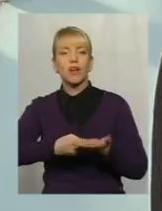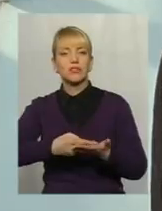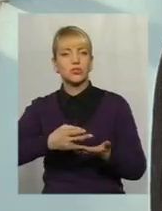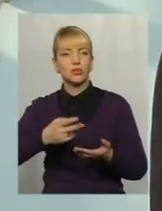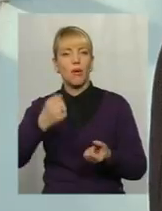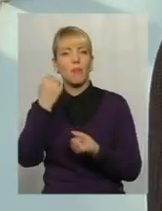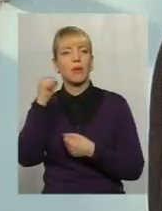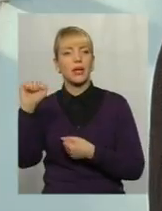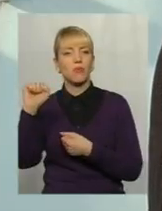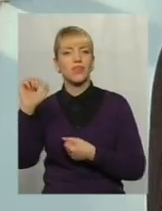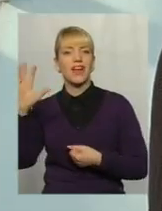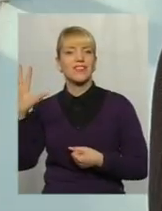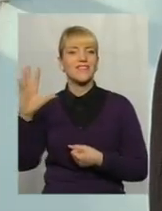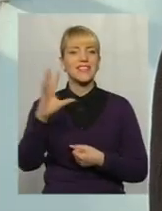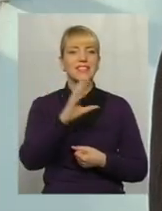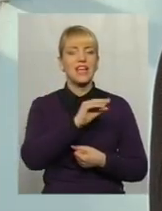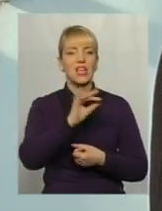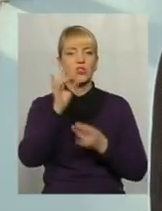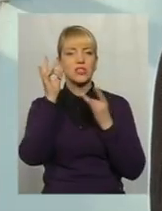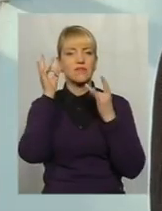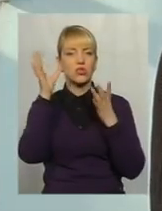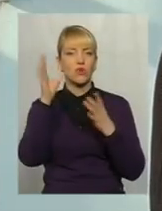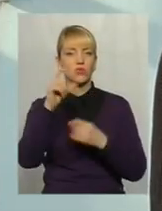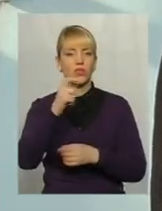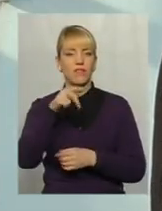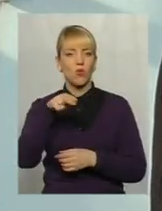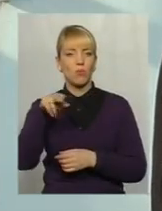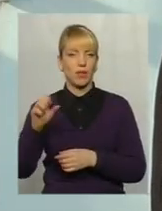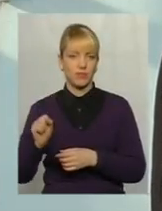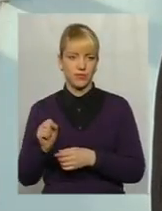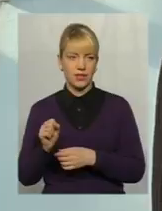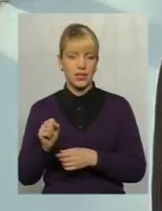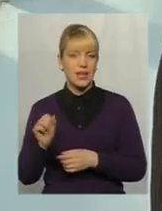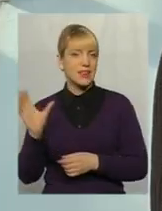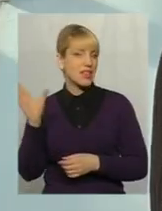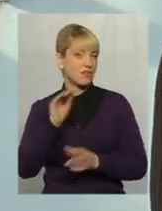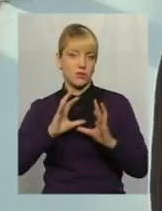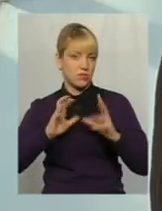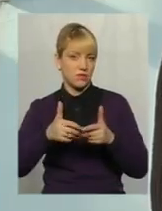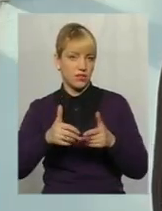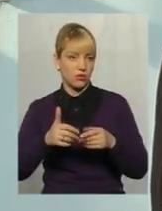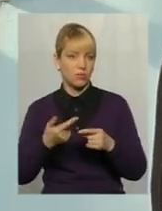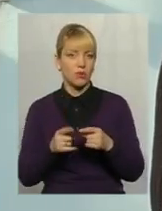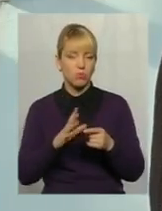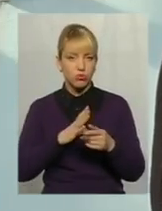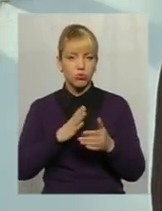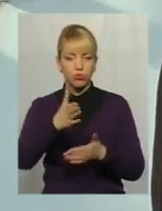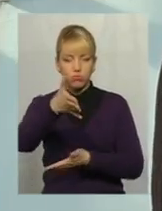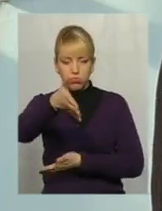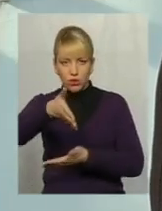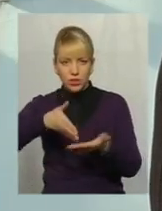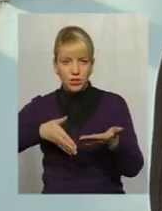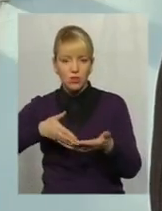перемогу над всією цивілізованою Європою, над всім цивілізованим світом. Тоді ж було розділено пів Європи